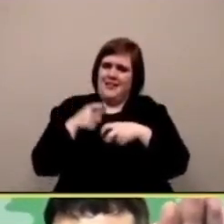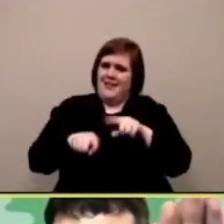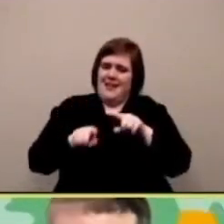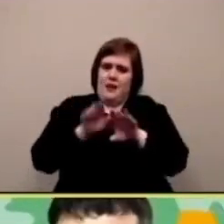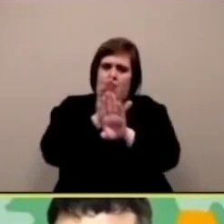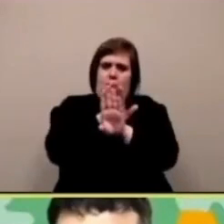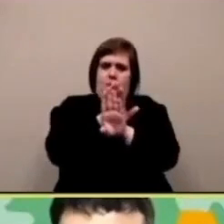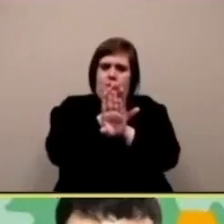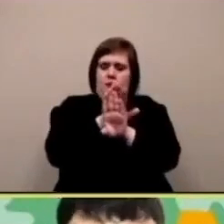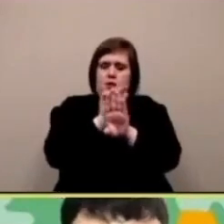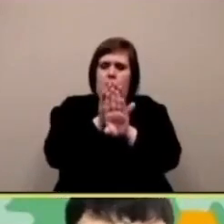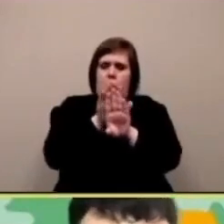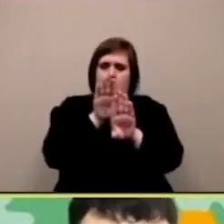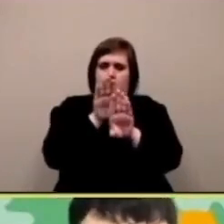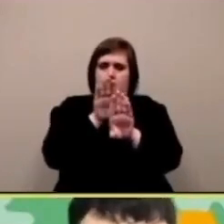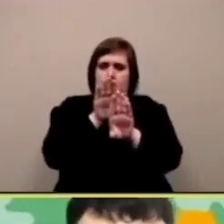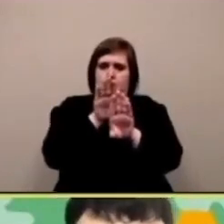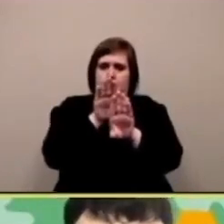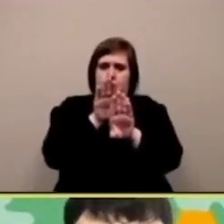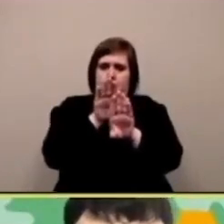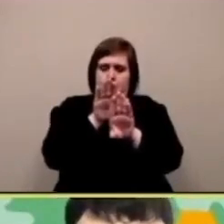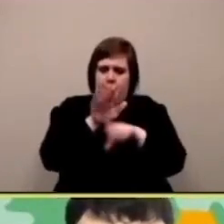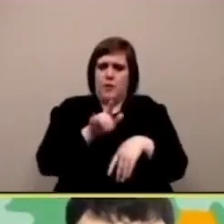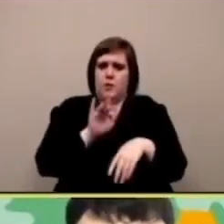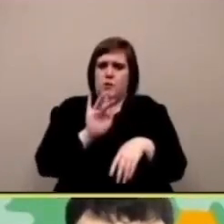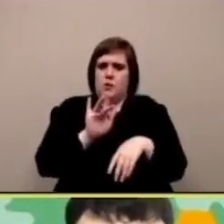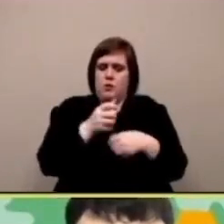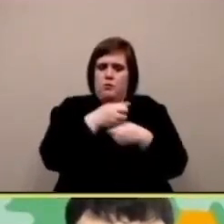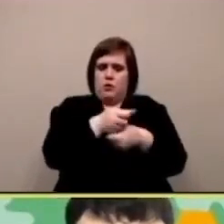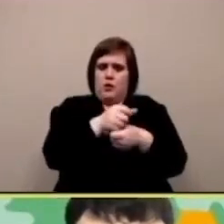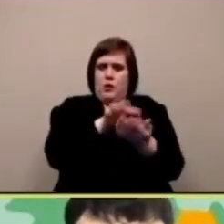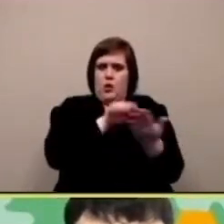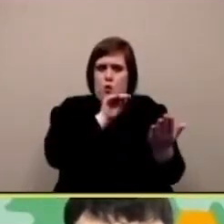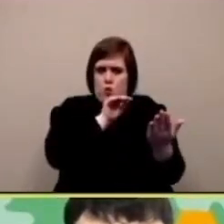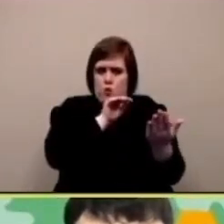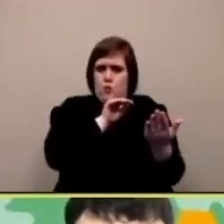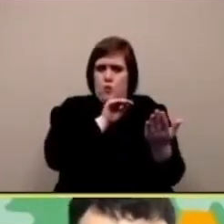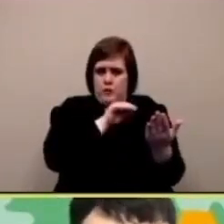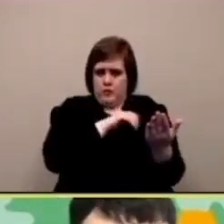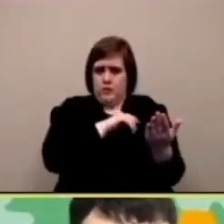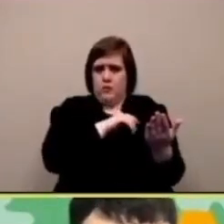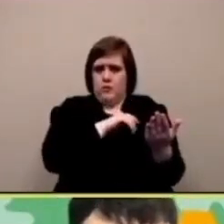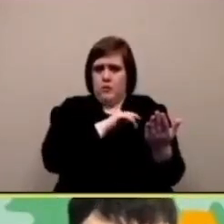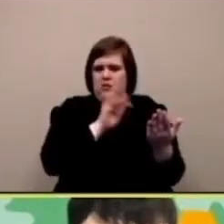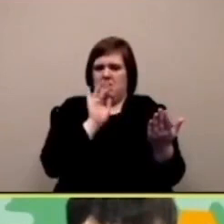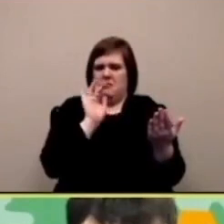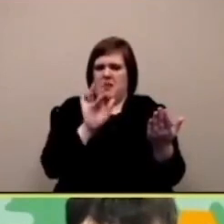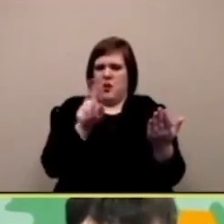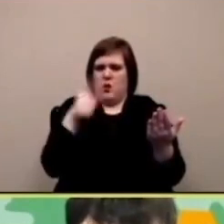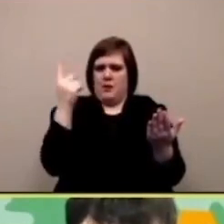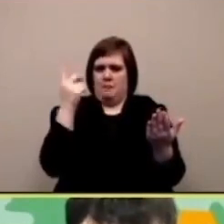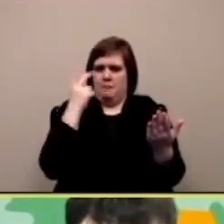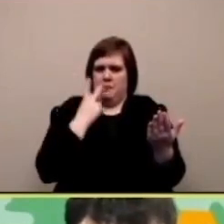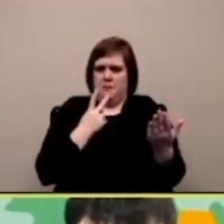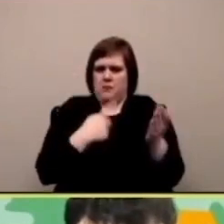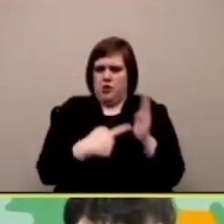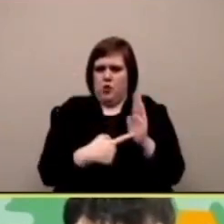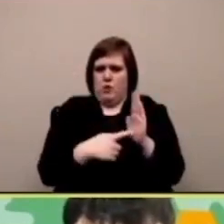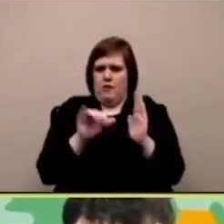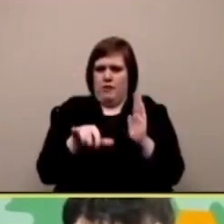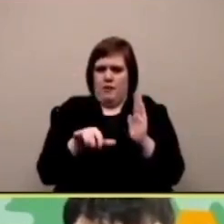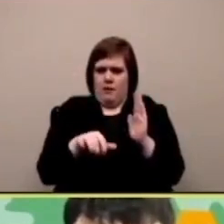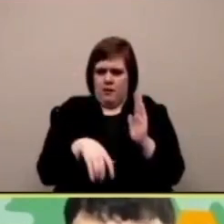se abbiamo già questa estensione si può occupare nello stesso luogo quindi si